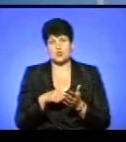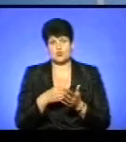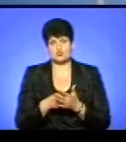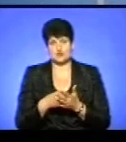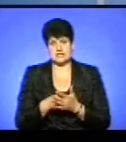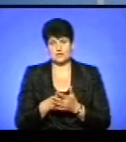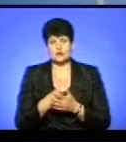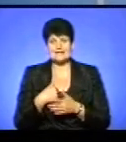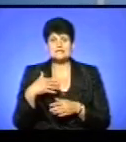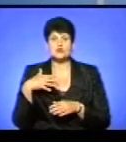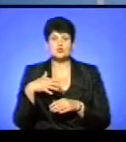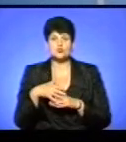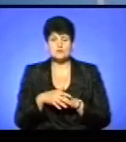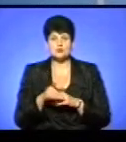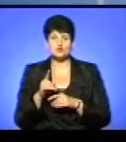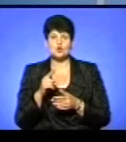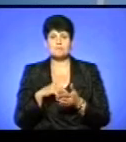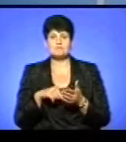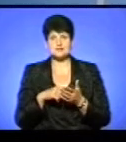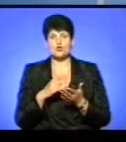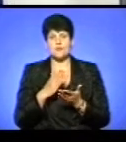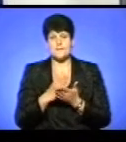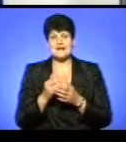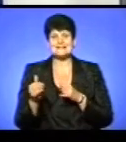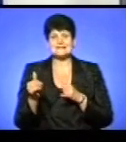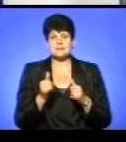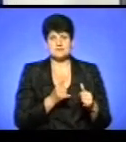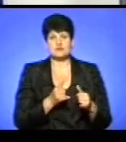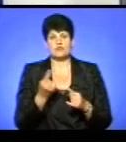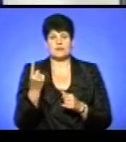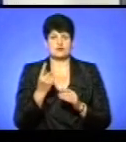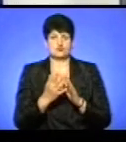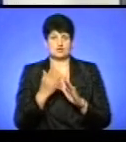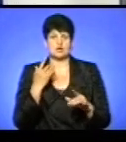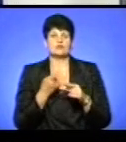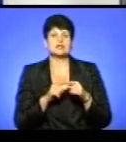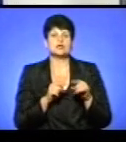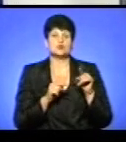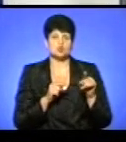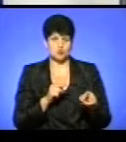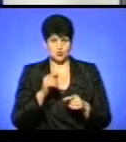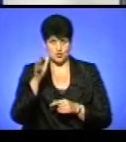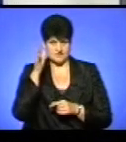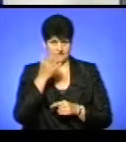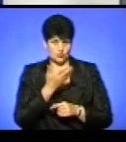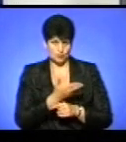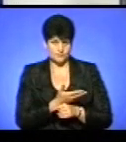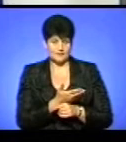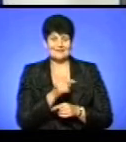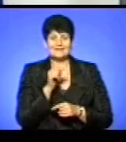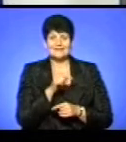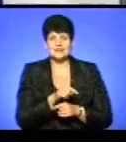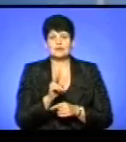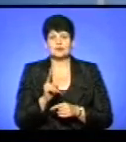І зрозуміло, що місто має забезпечувати в першу чергу цю освіту тих,